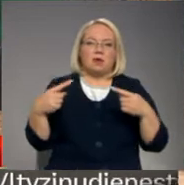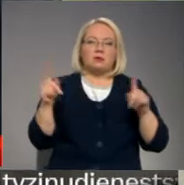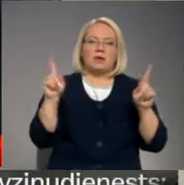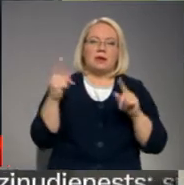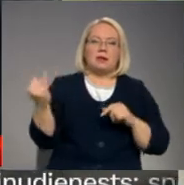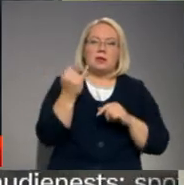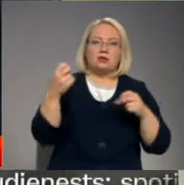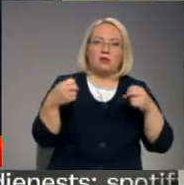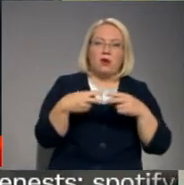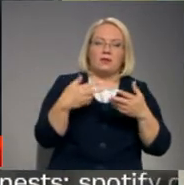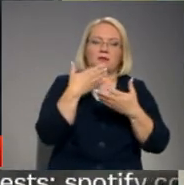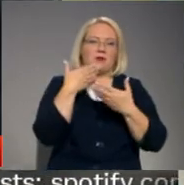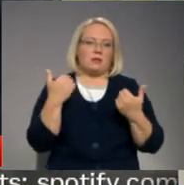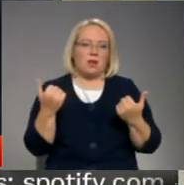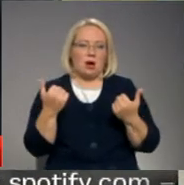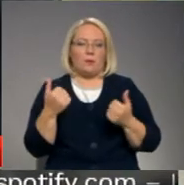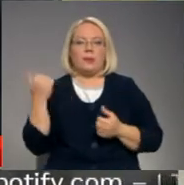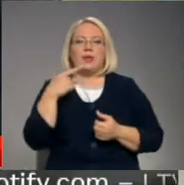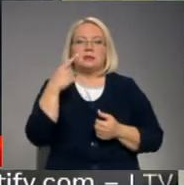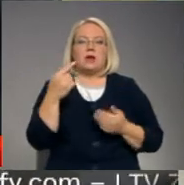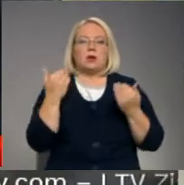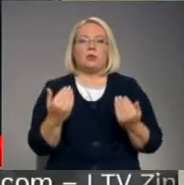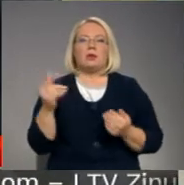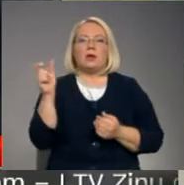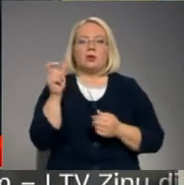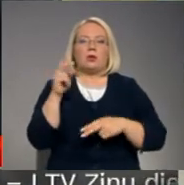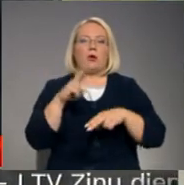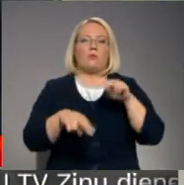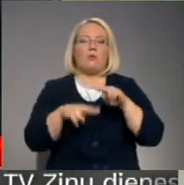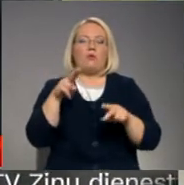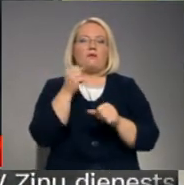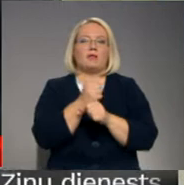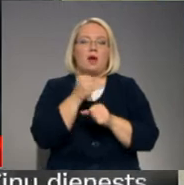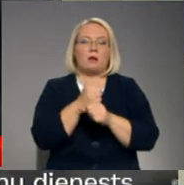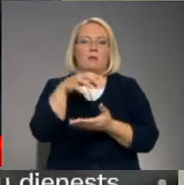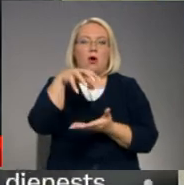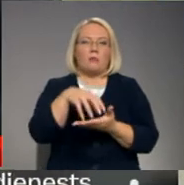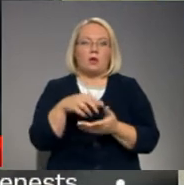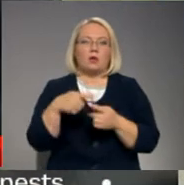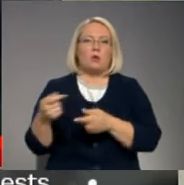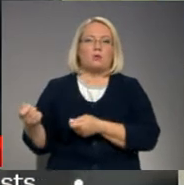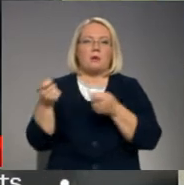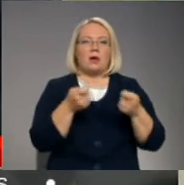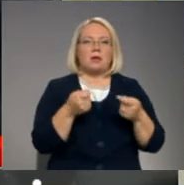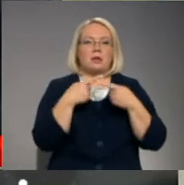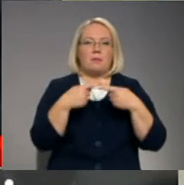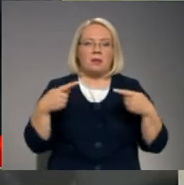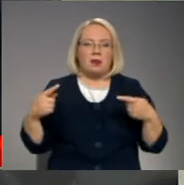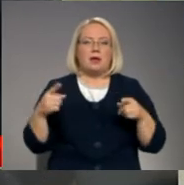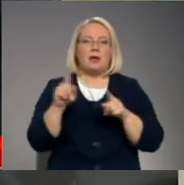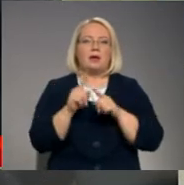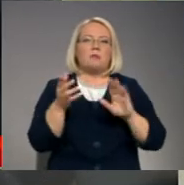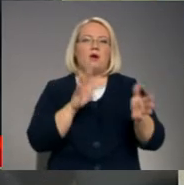vai nav. Dotajā brīdī faktiski būvdarbi objektā un piegādātie materiāli ir